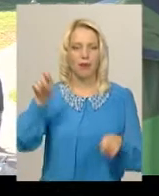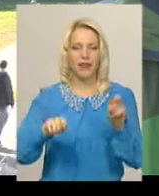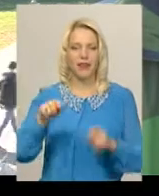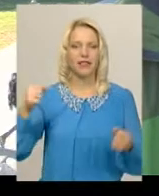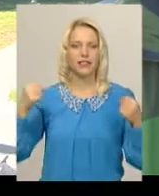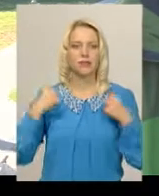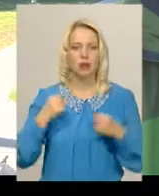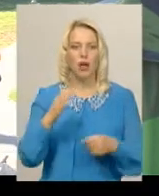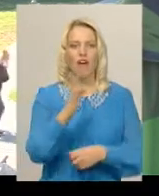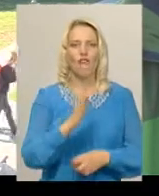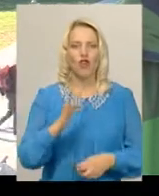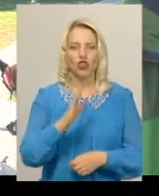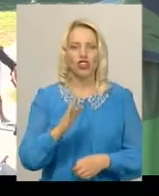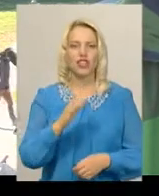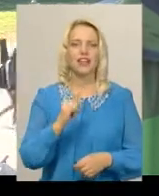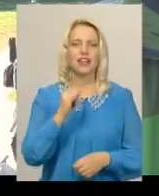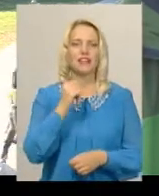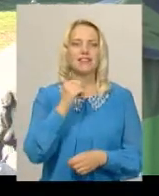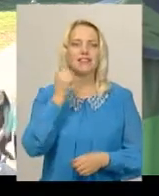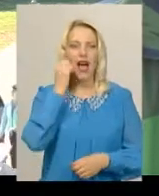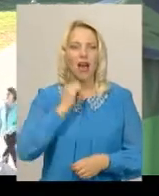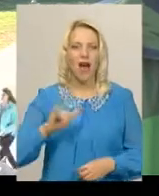з Волочиська, Старої Ушиці.